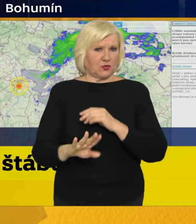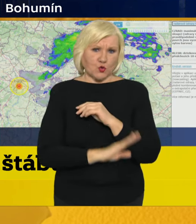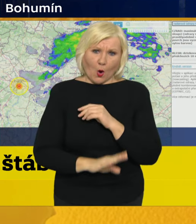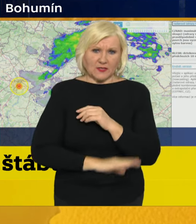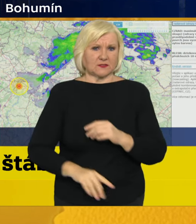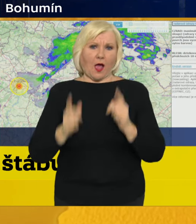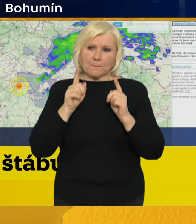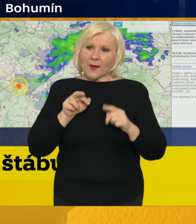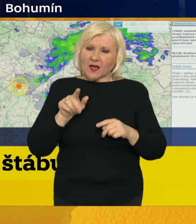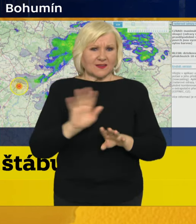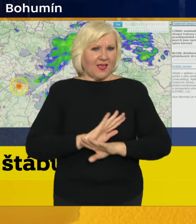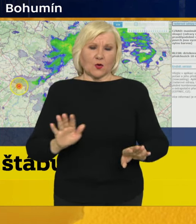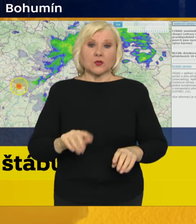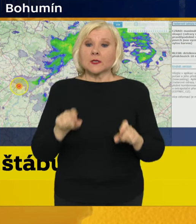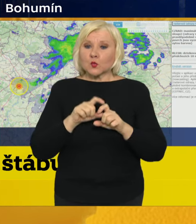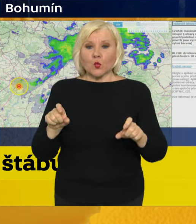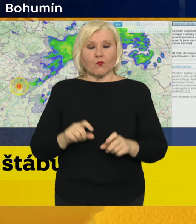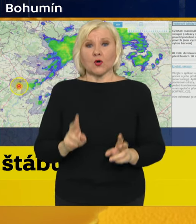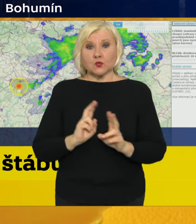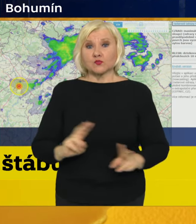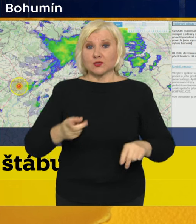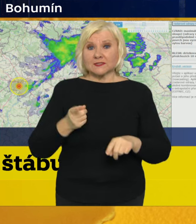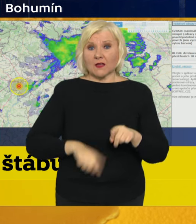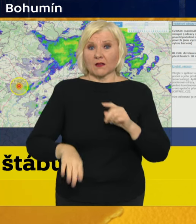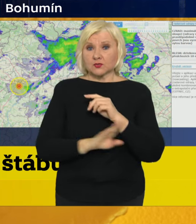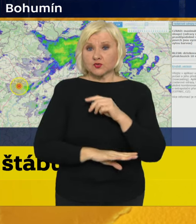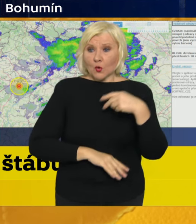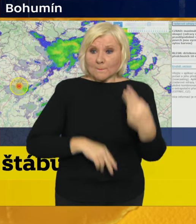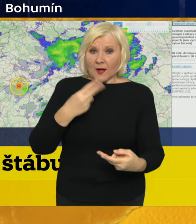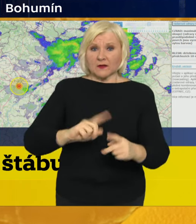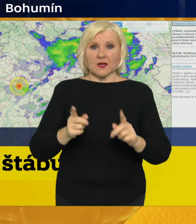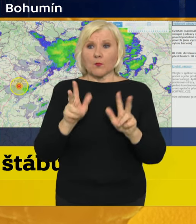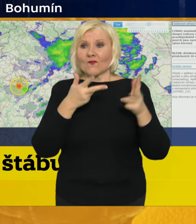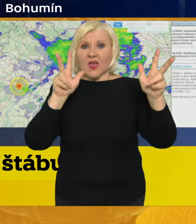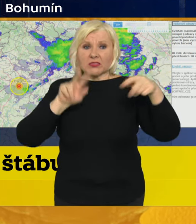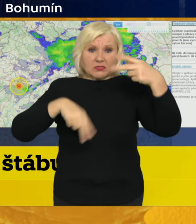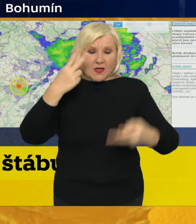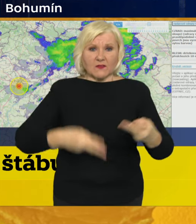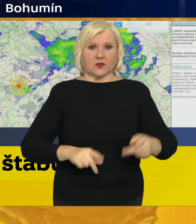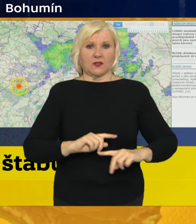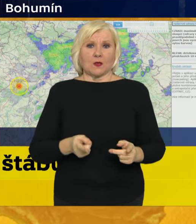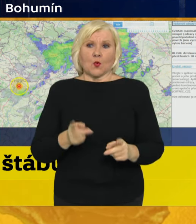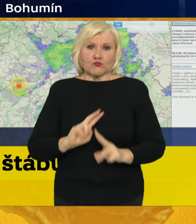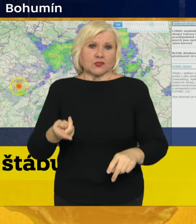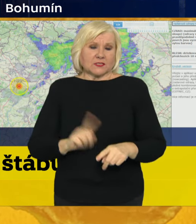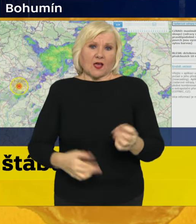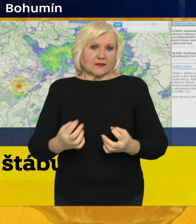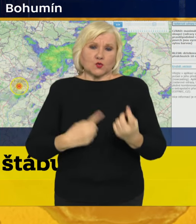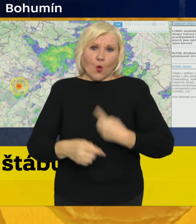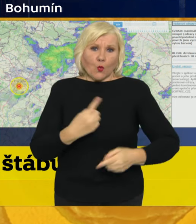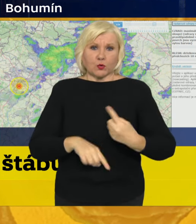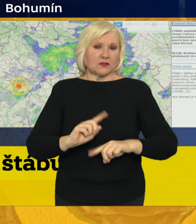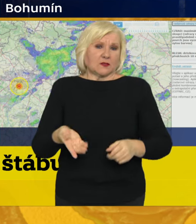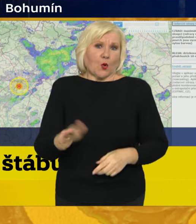do parku, protože může hrozit pád stromů, pád větví, úrazy, případně i smrt,